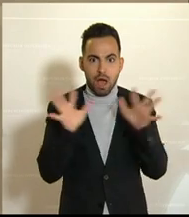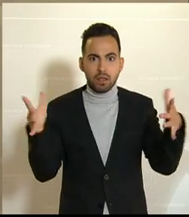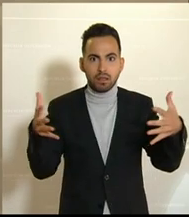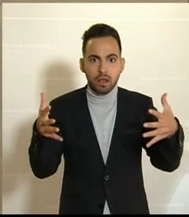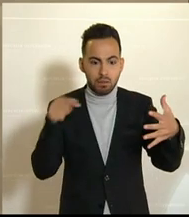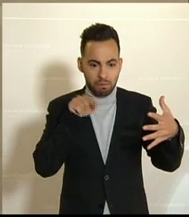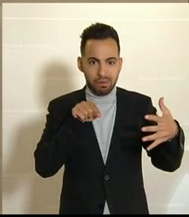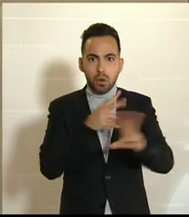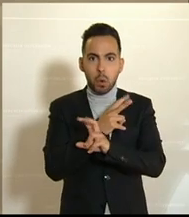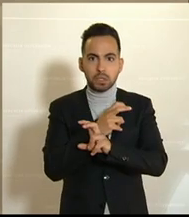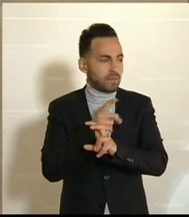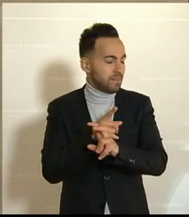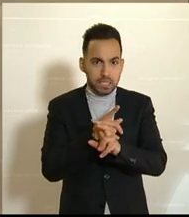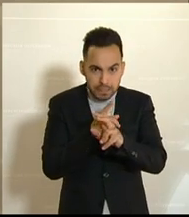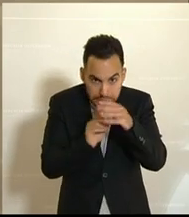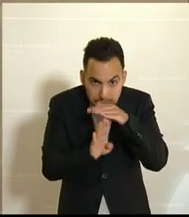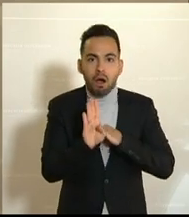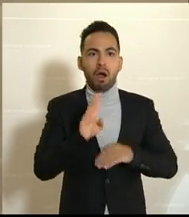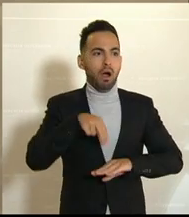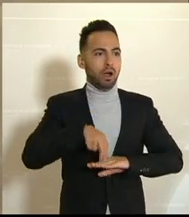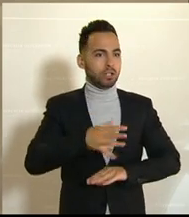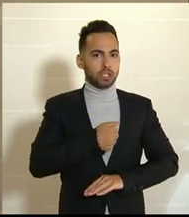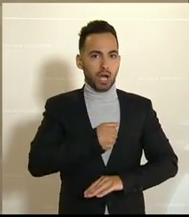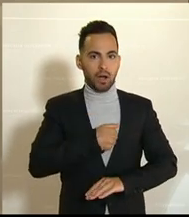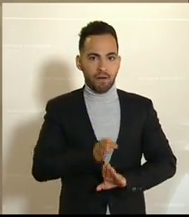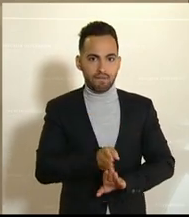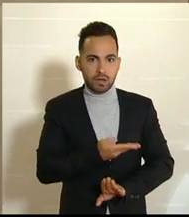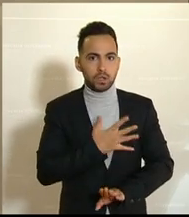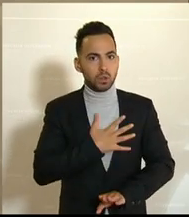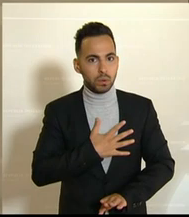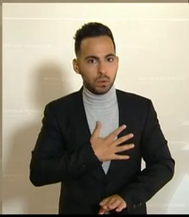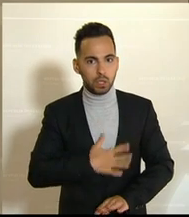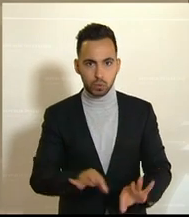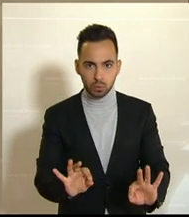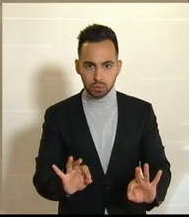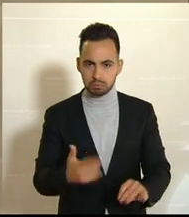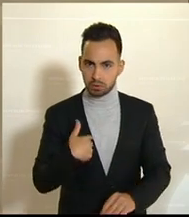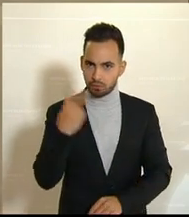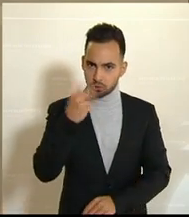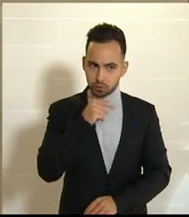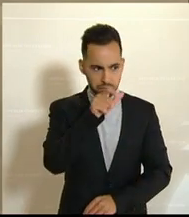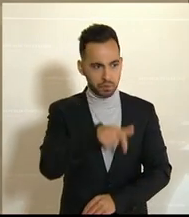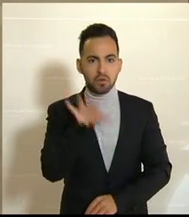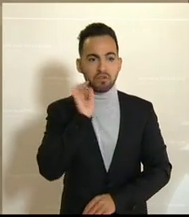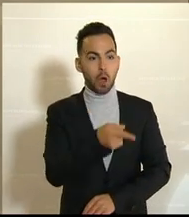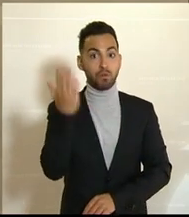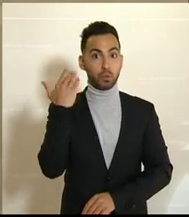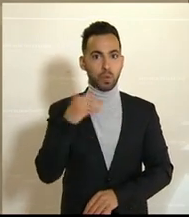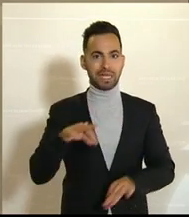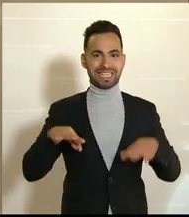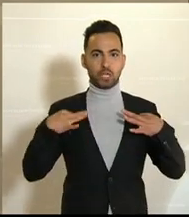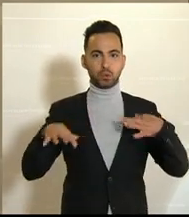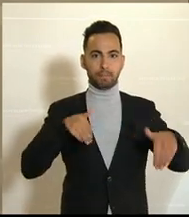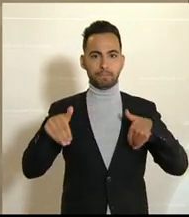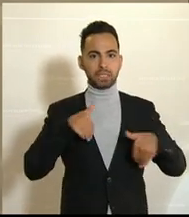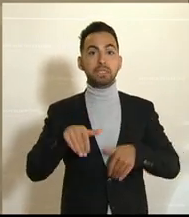diese Gesundheitskrise bis jetzt gekommen ist. Und ich verstehe nicht, warum eine ehemalige Gesundheitsministerin kein Wort